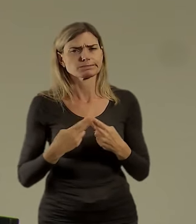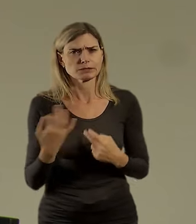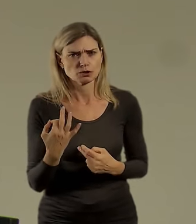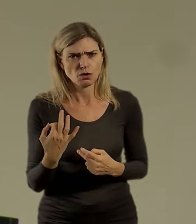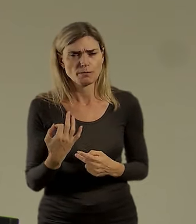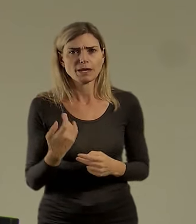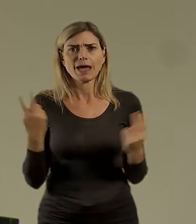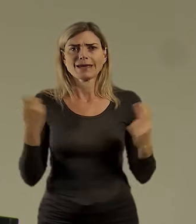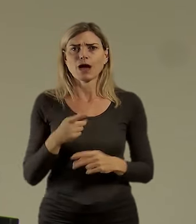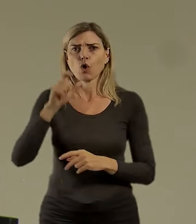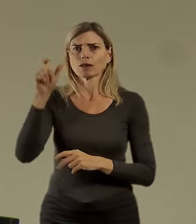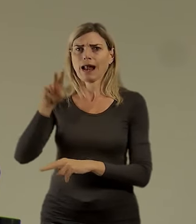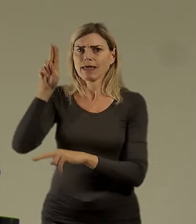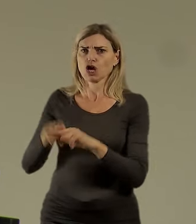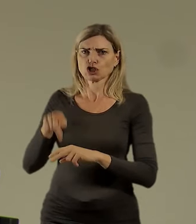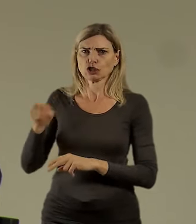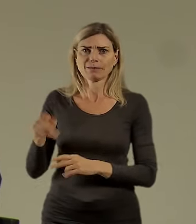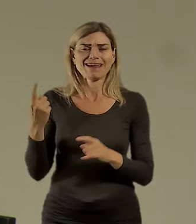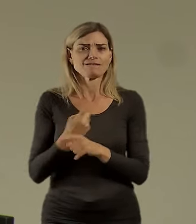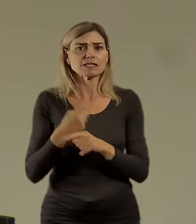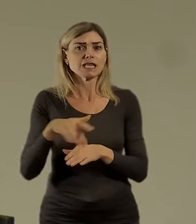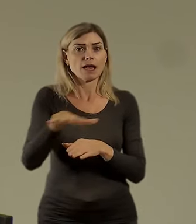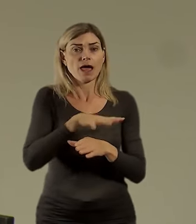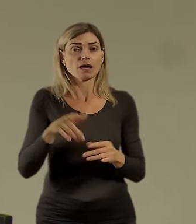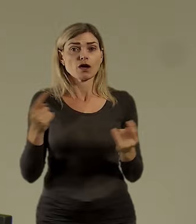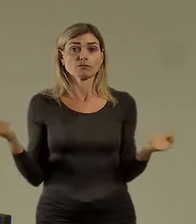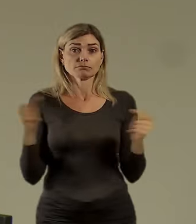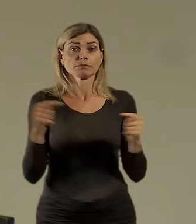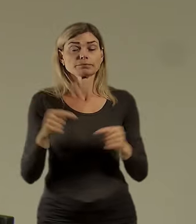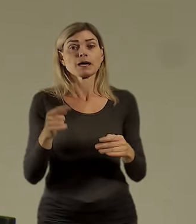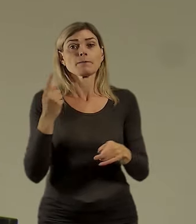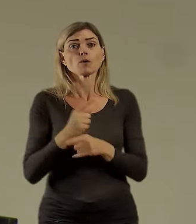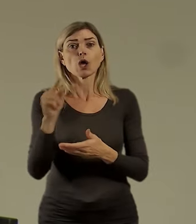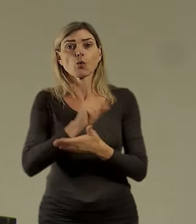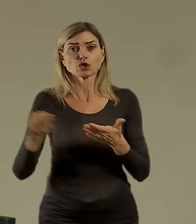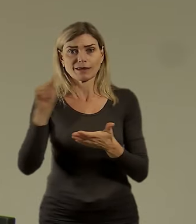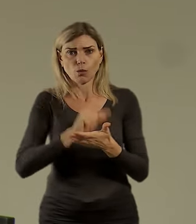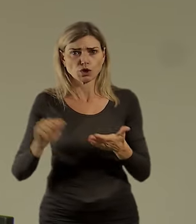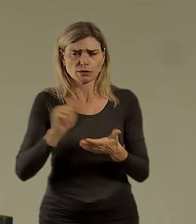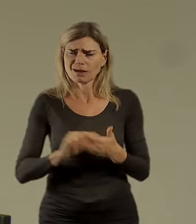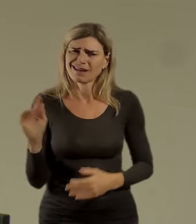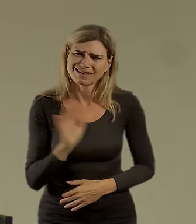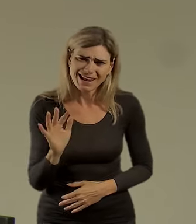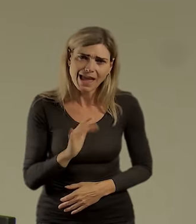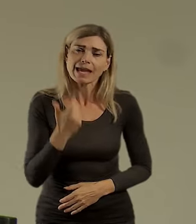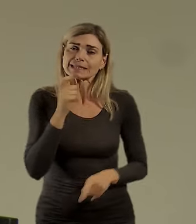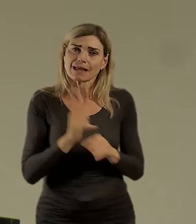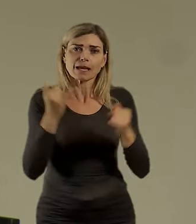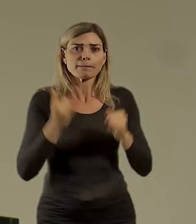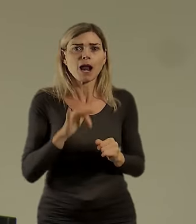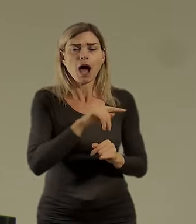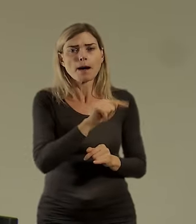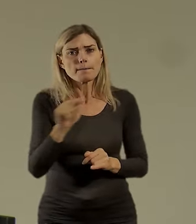Řím a budou tady jenom úředníci. To nechceme. Chceme, aby jsme byli aktivní město, kde se třeba vědci chytrý vyrábějí. ne